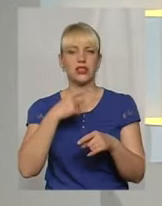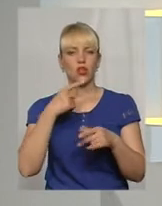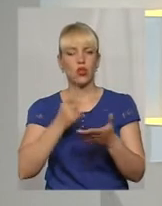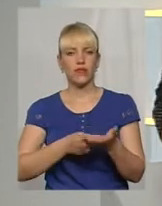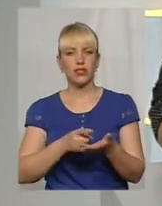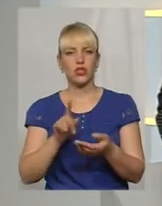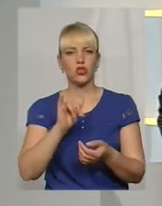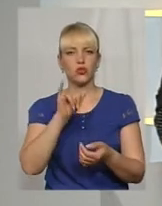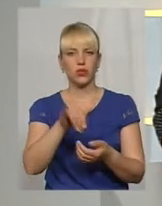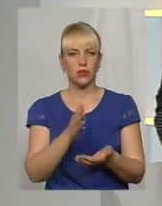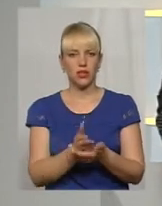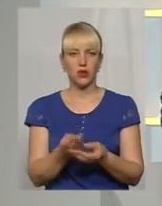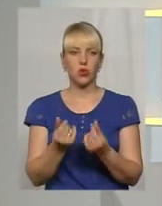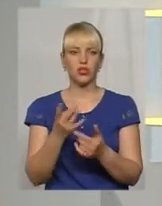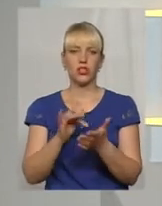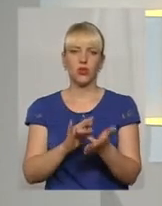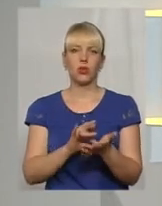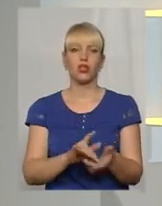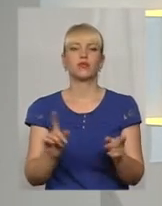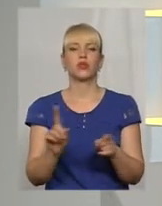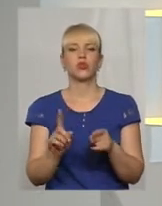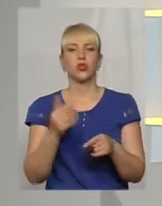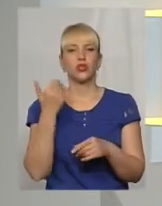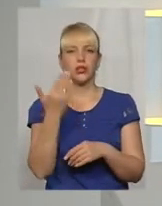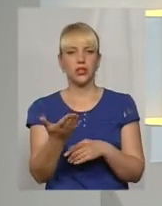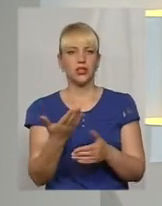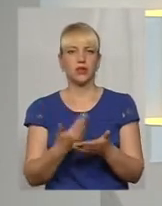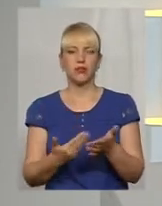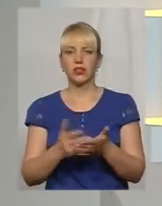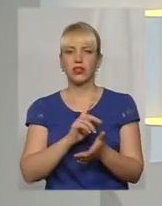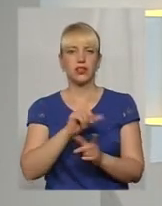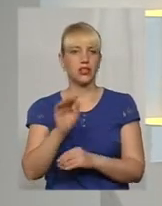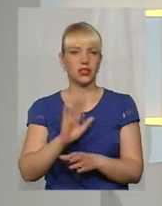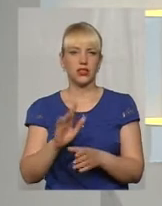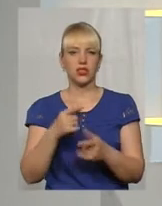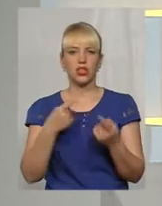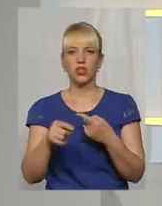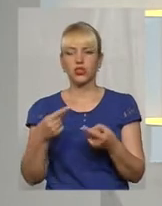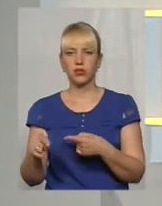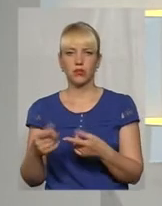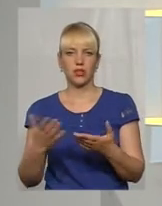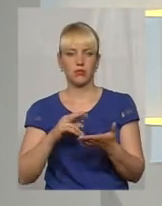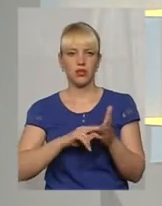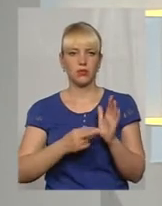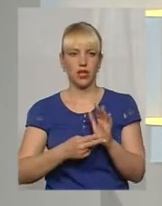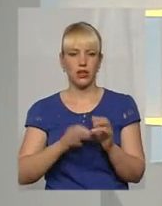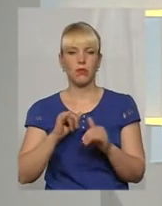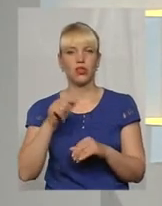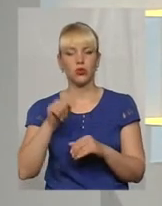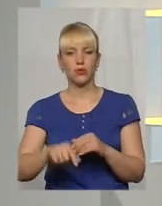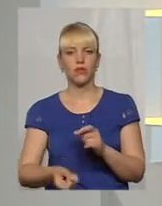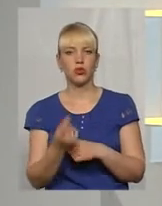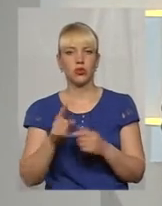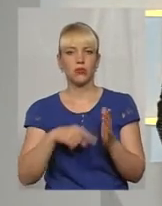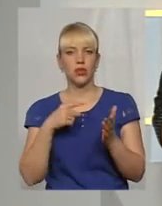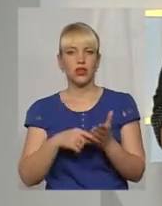є кошти на туризм, довести те, що ти не їдеш з якимись іншими планами. І от тут виникло